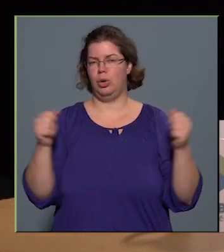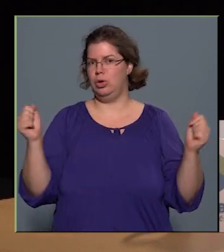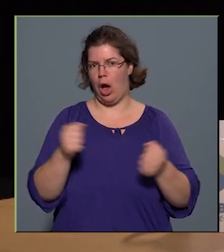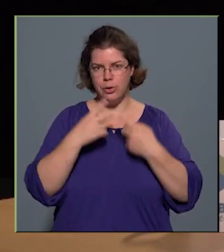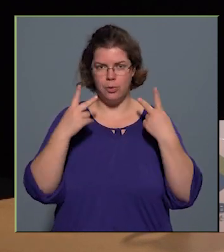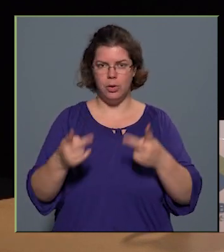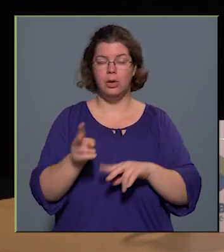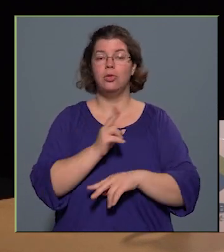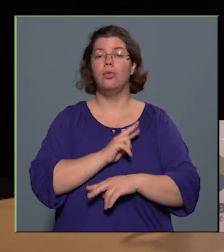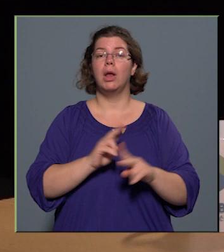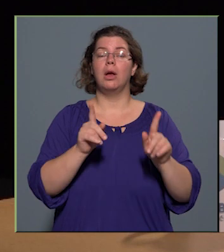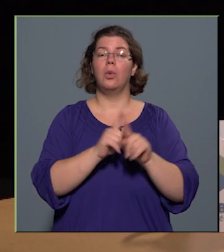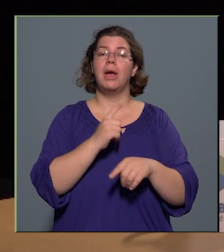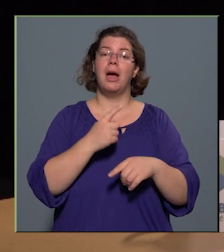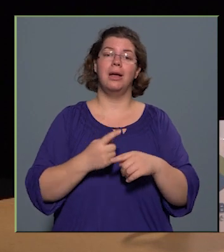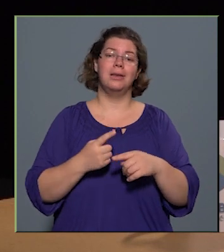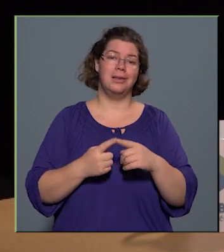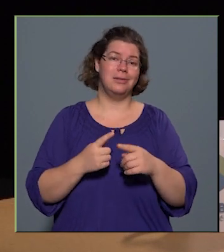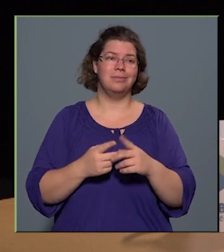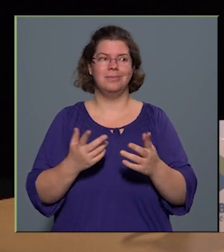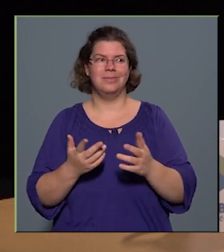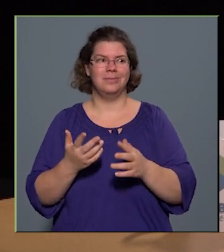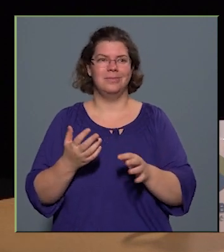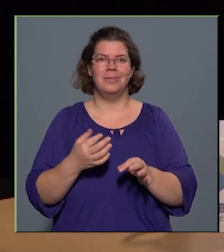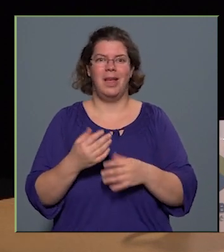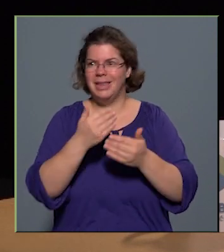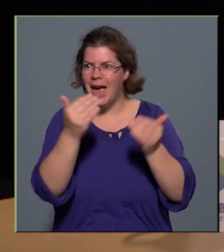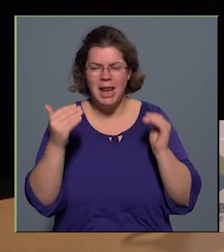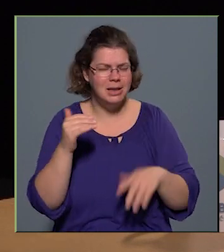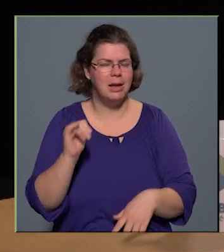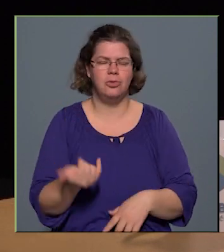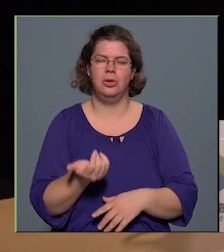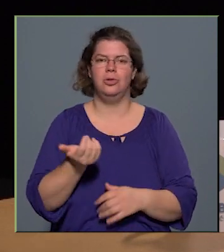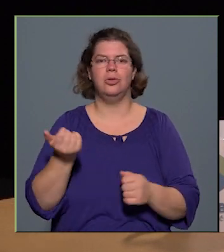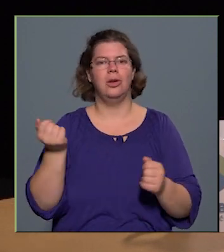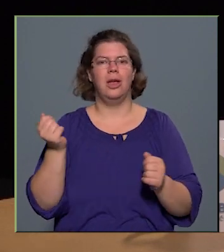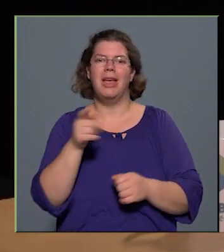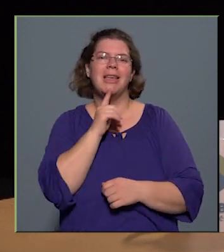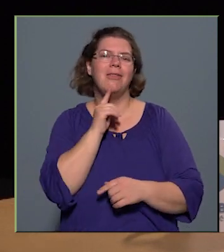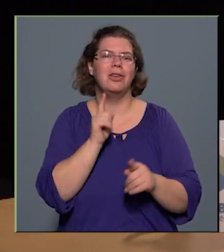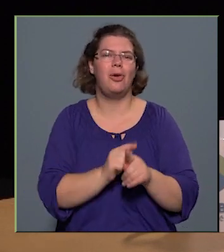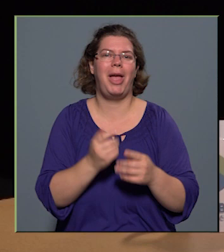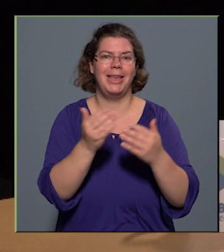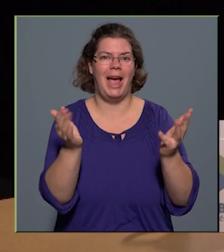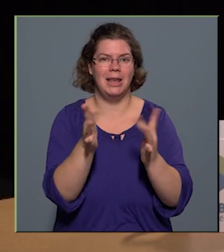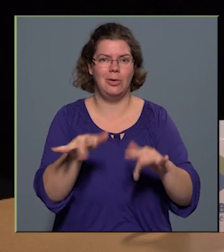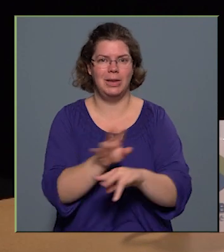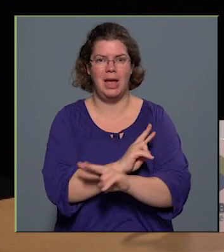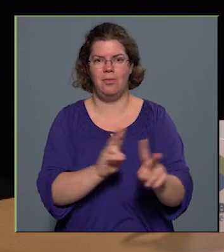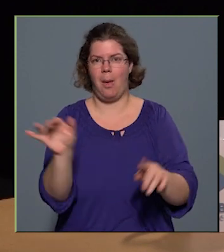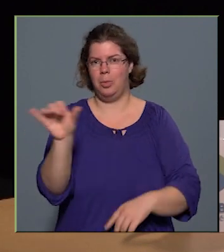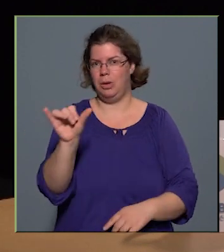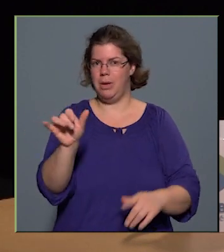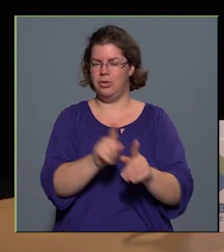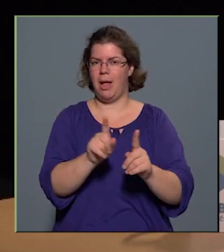fontos, és vannak olyan részek, amik már valóban kiállítás, az is kevés olyan kiállító tér van Budapesten,